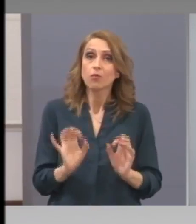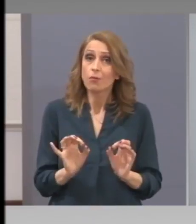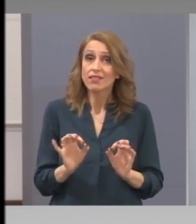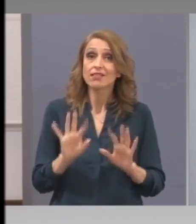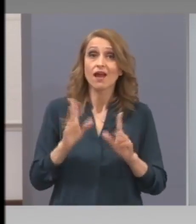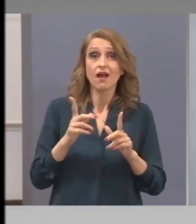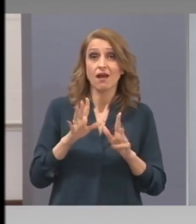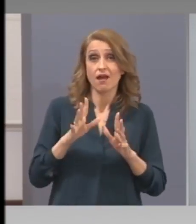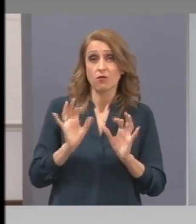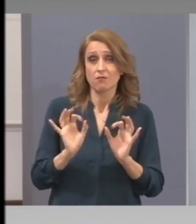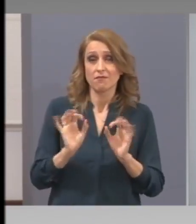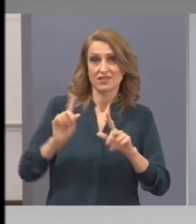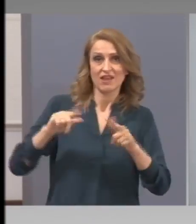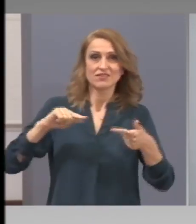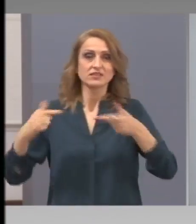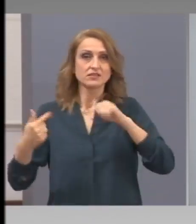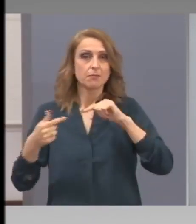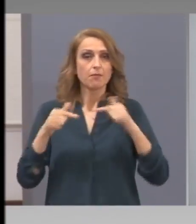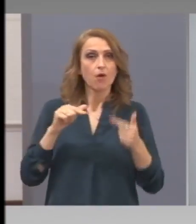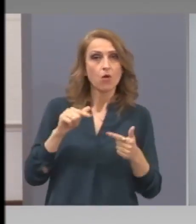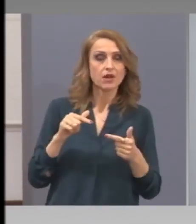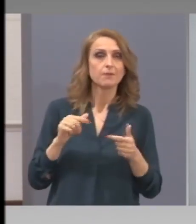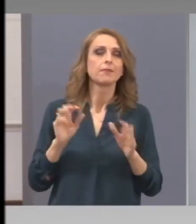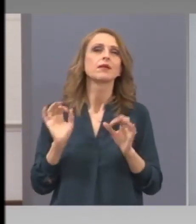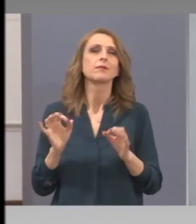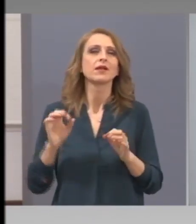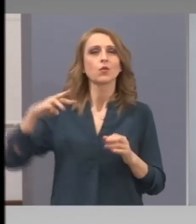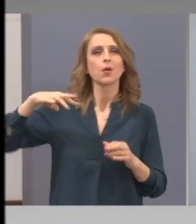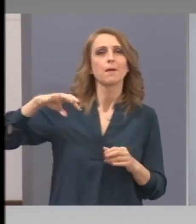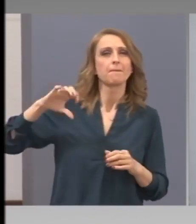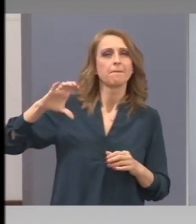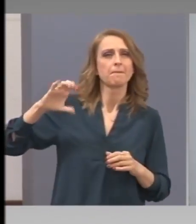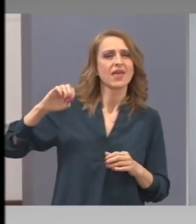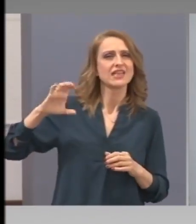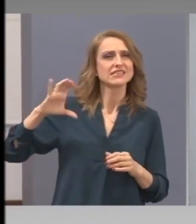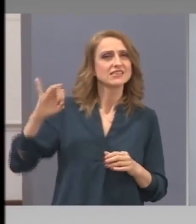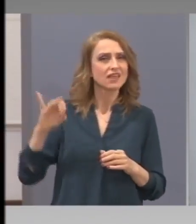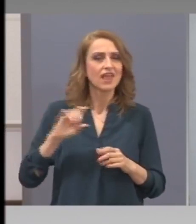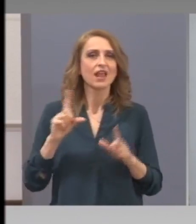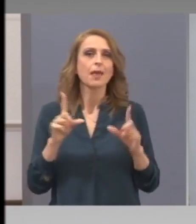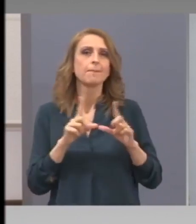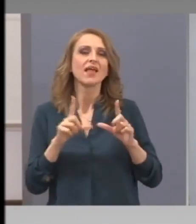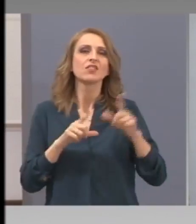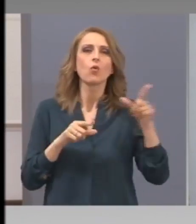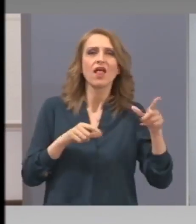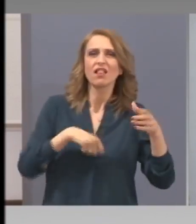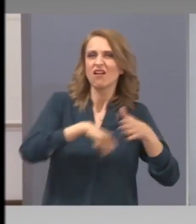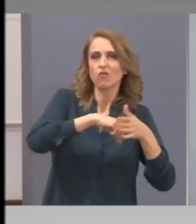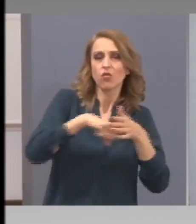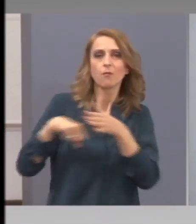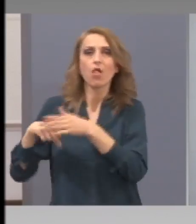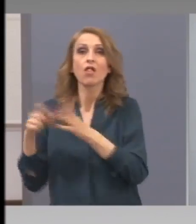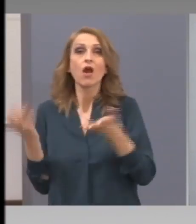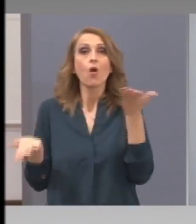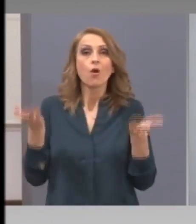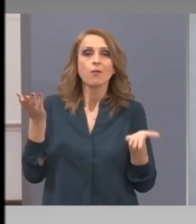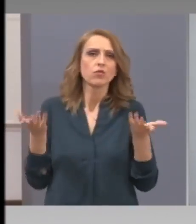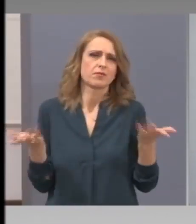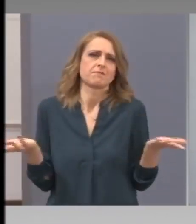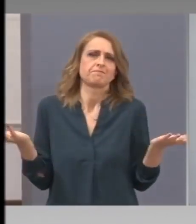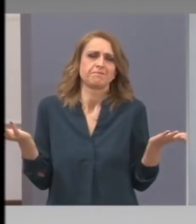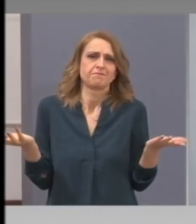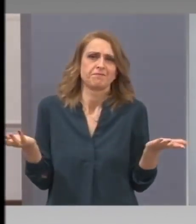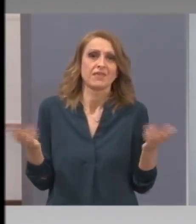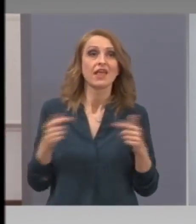спориме дали на Меси или на Роналдо, е по-правилна играта и ако тук са спорните